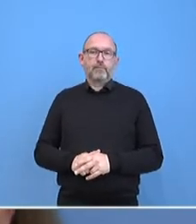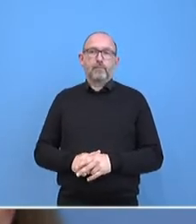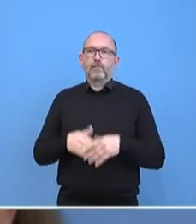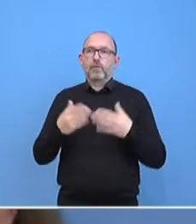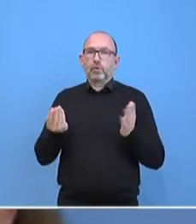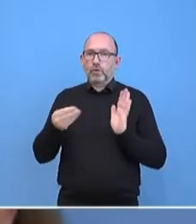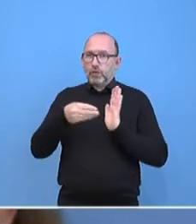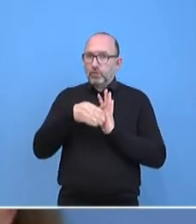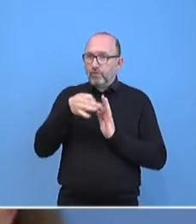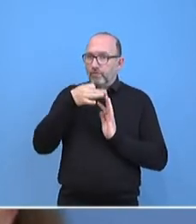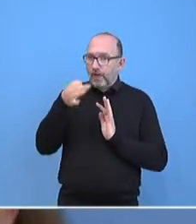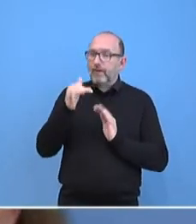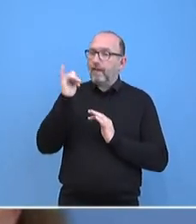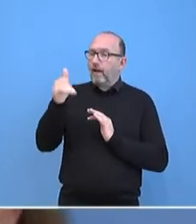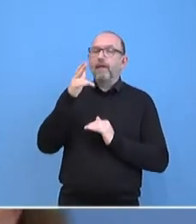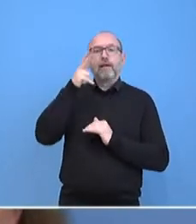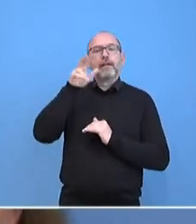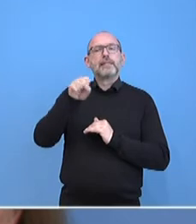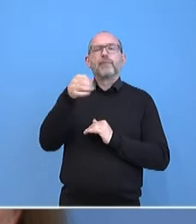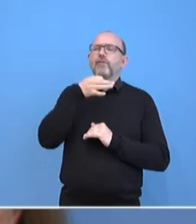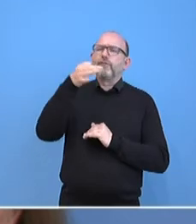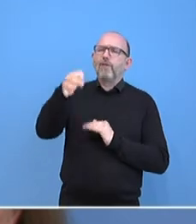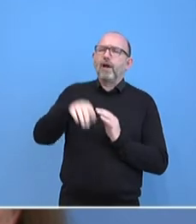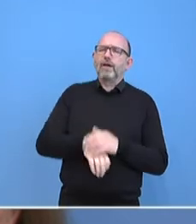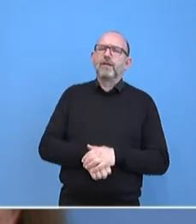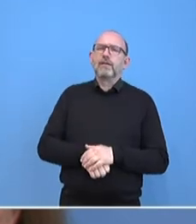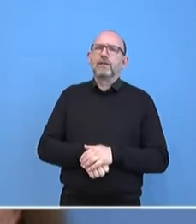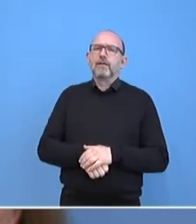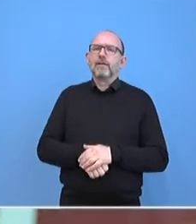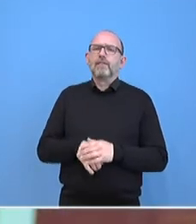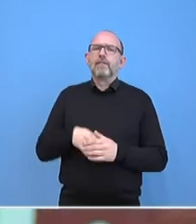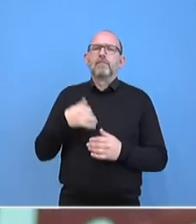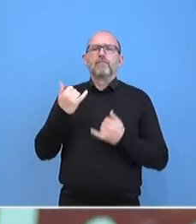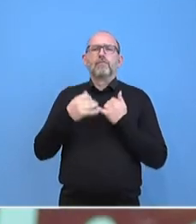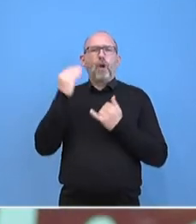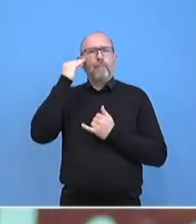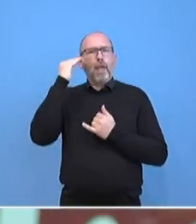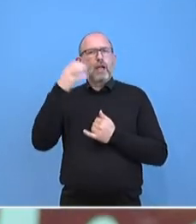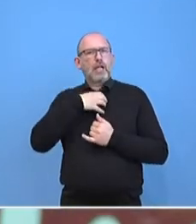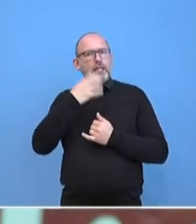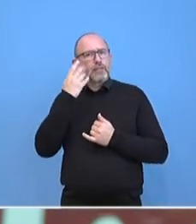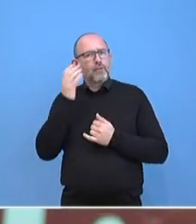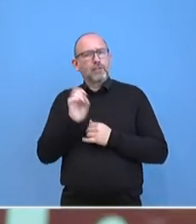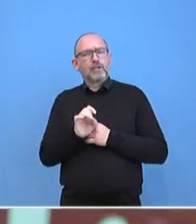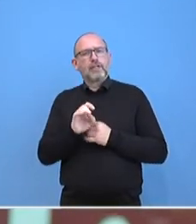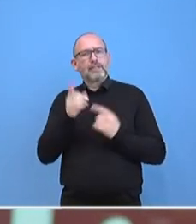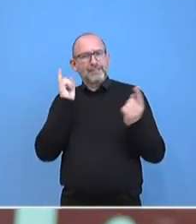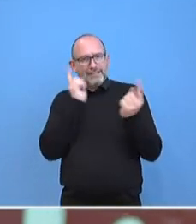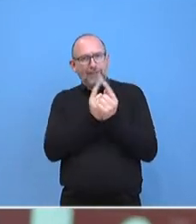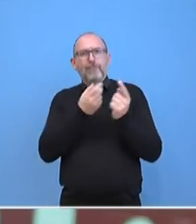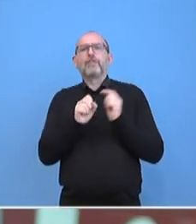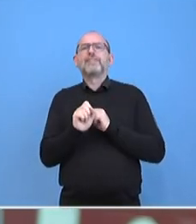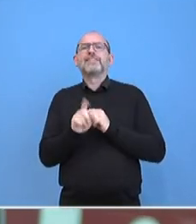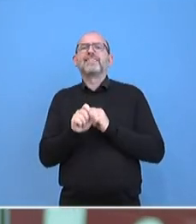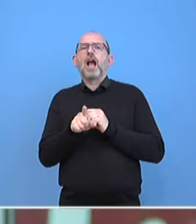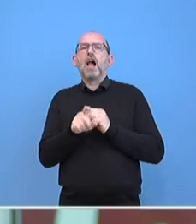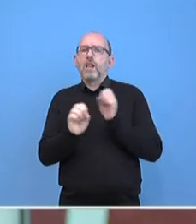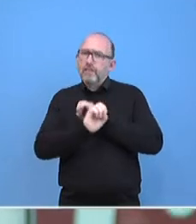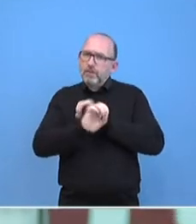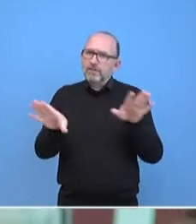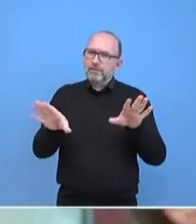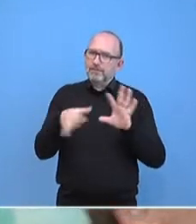Noch einmal eine Nachfrage an Herrn Seibert. Welches Signal möchte denn die Kanzlerin aussenden mit dem Treffen? Frau Tichanowska ja.